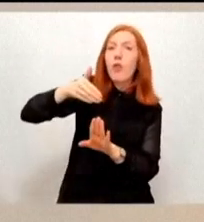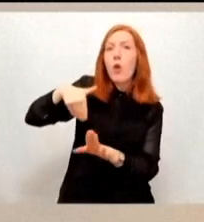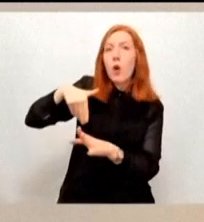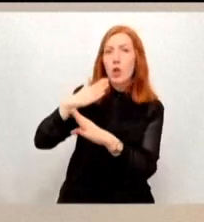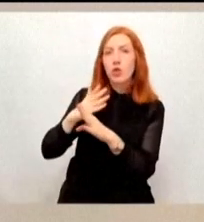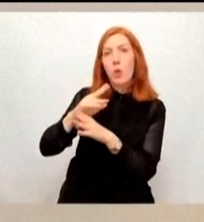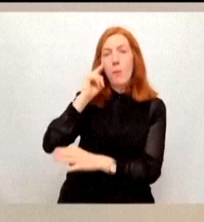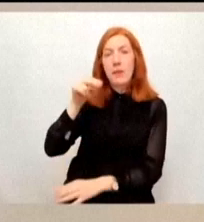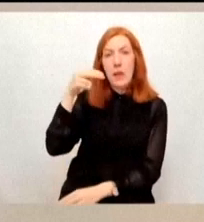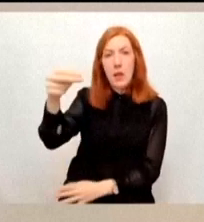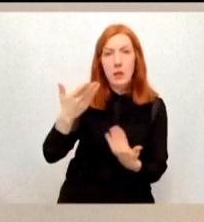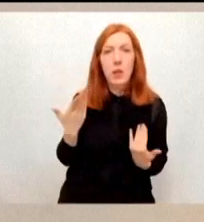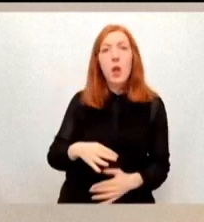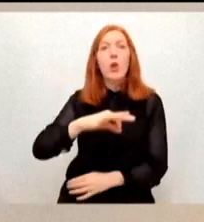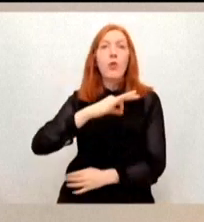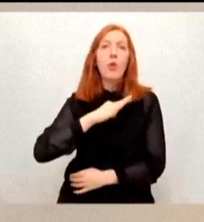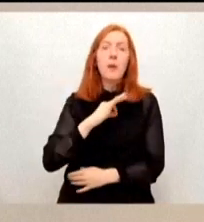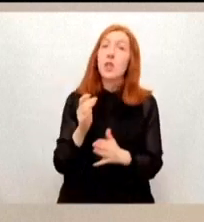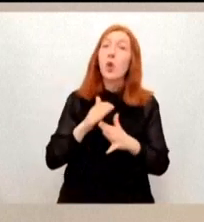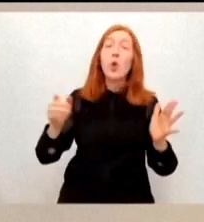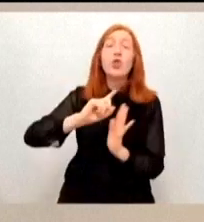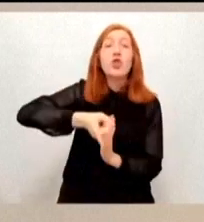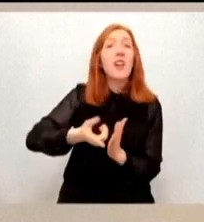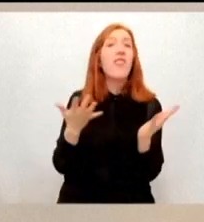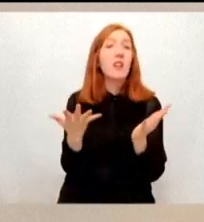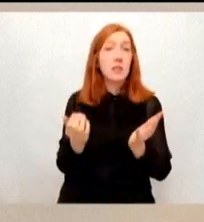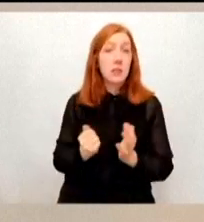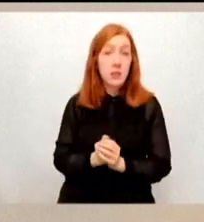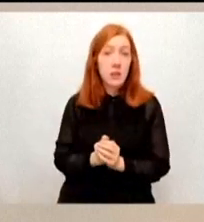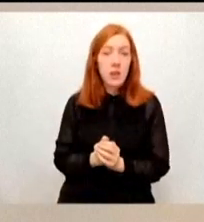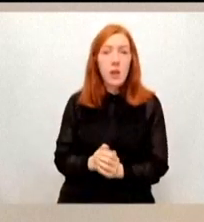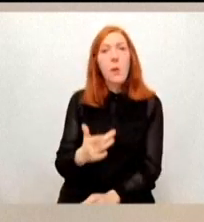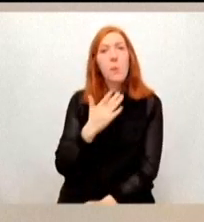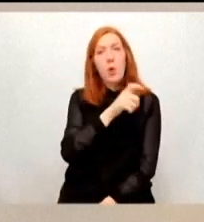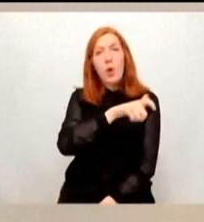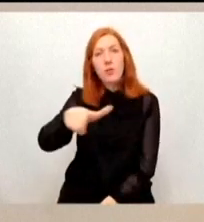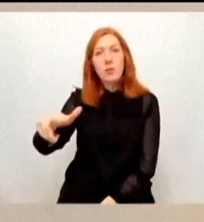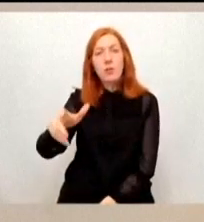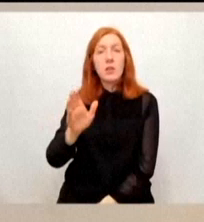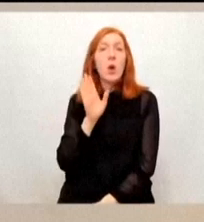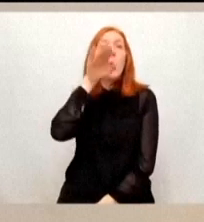dass für mich die größte Schuld darin besteht, die Betroffenen übersehen zu haben.